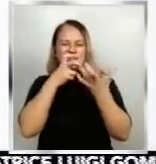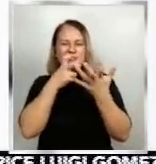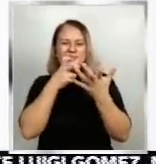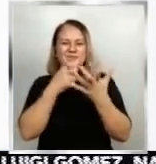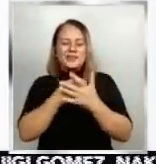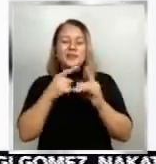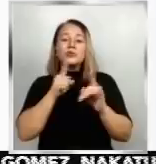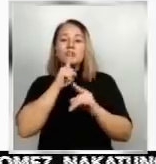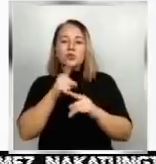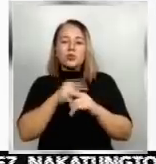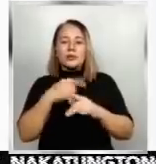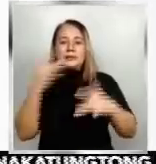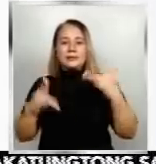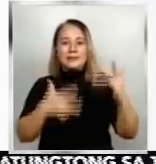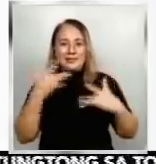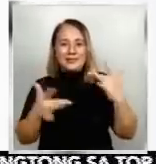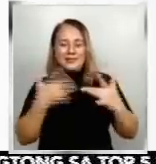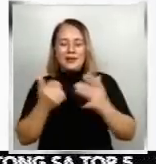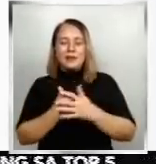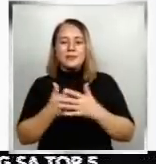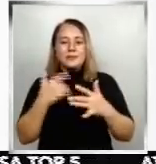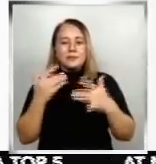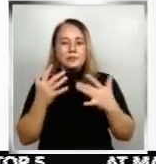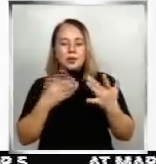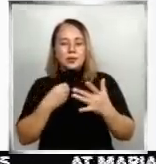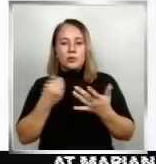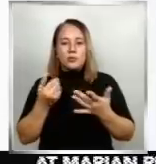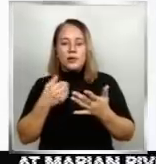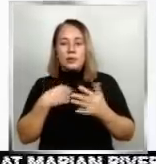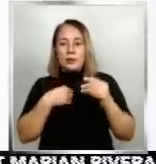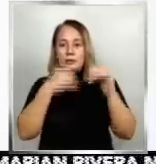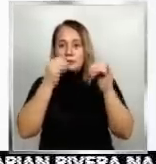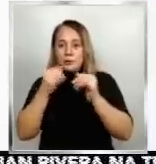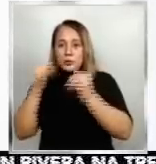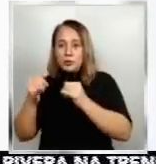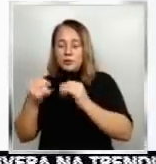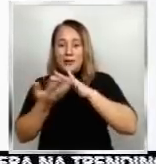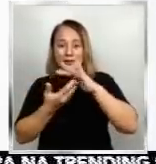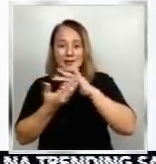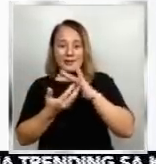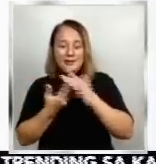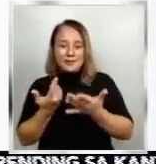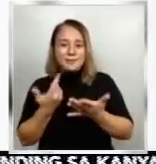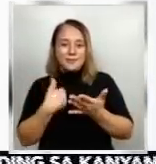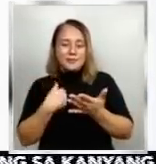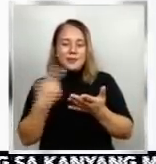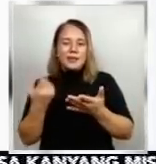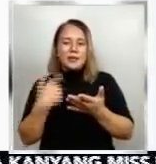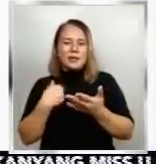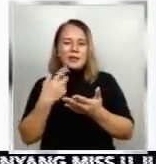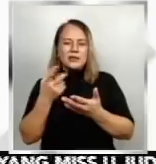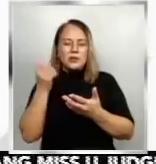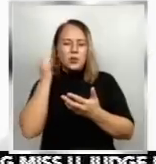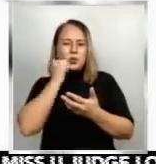sabik naman din po ang mga individual na consumer na parang yung naririnig lagi namin na